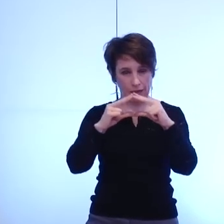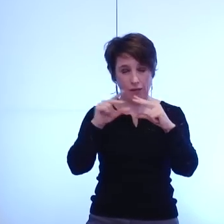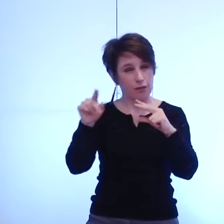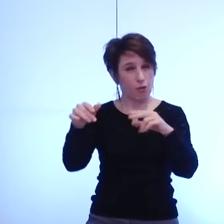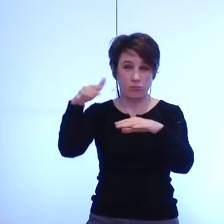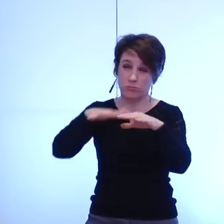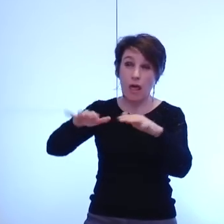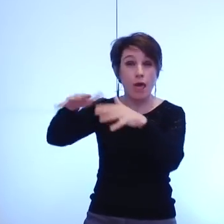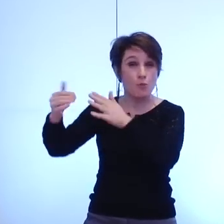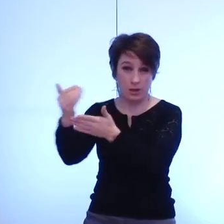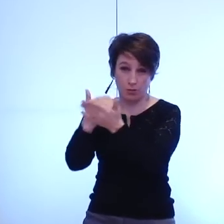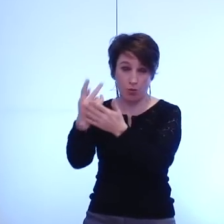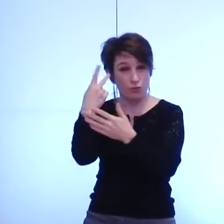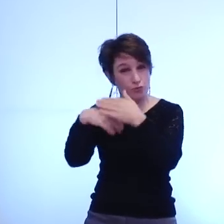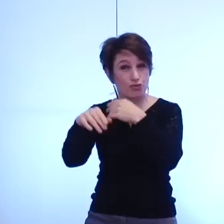'agglomération